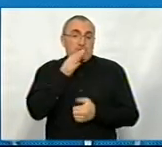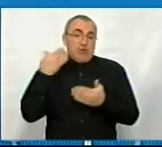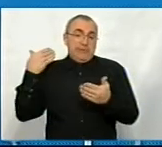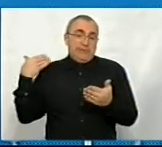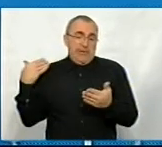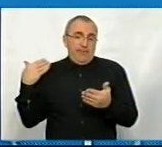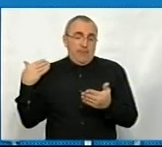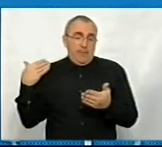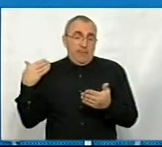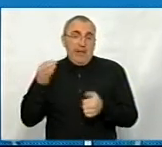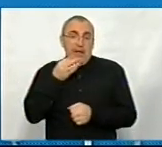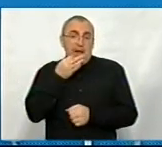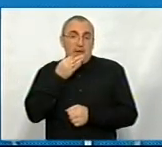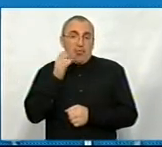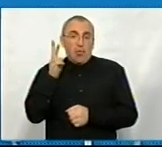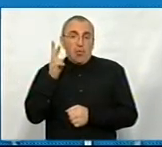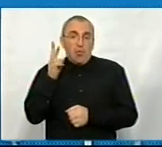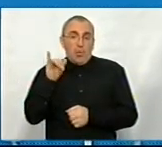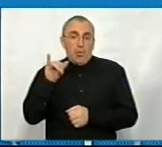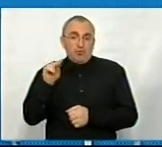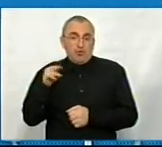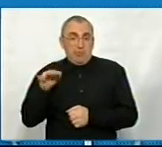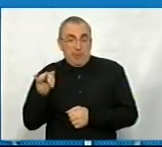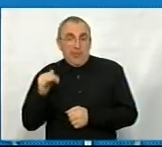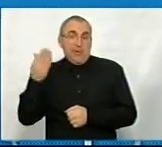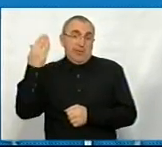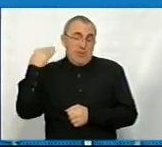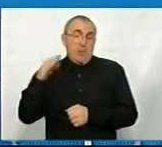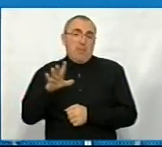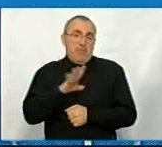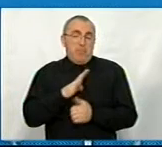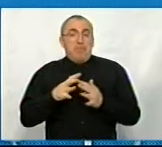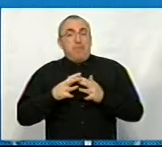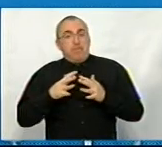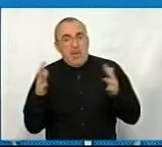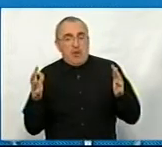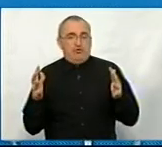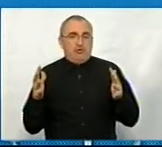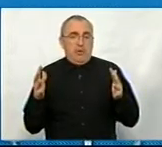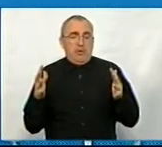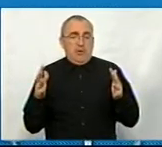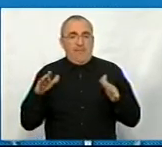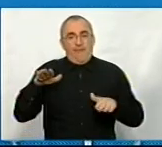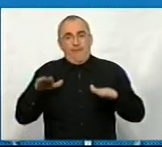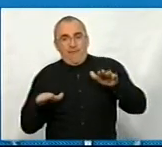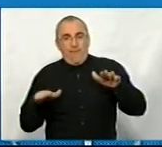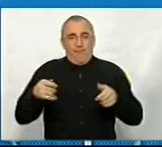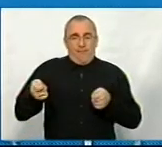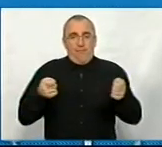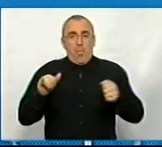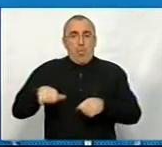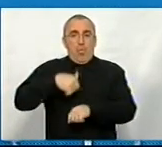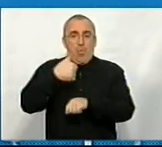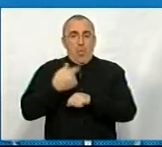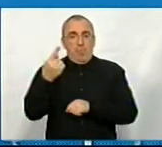раннього Кучми, як то кажуть, то дійсно тоді було більше важелів у голови